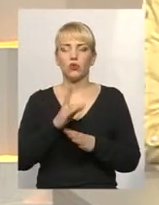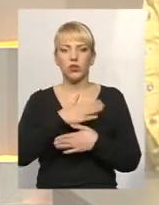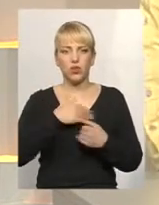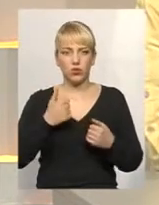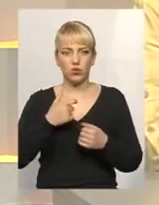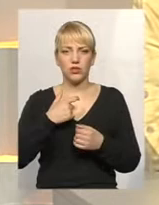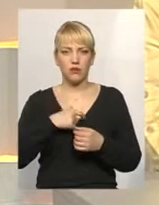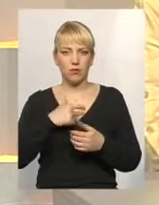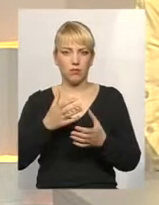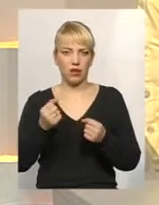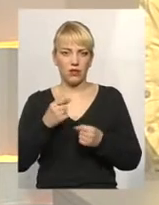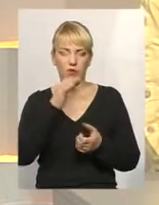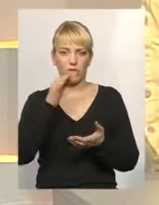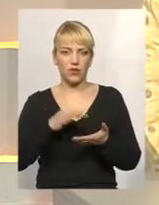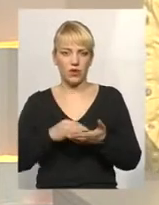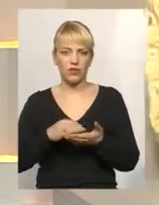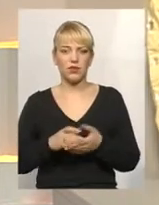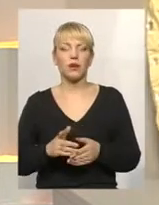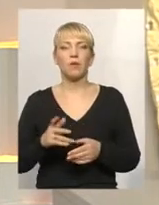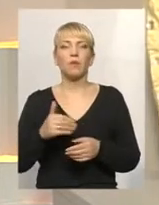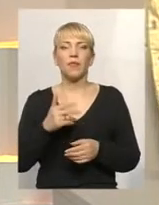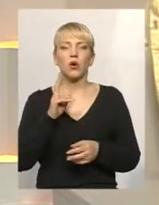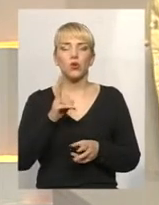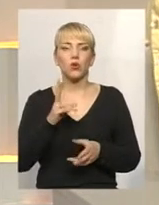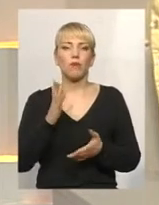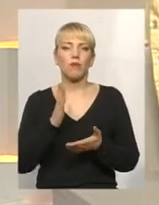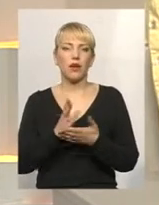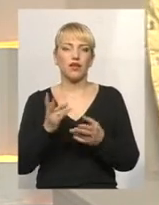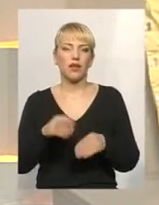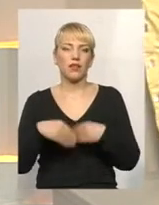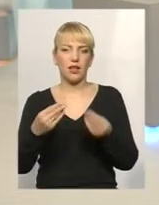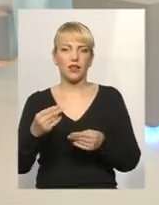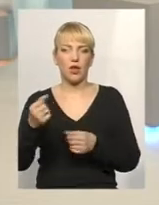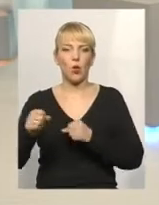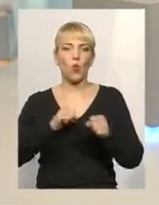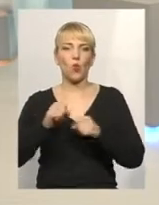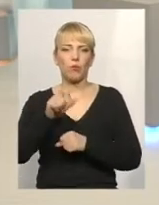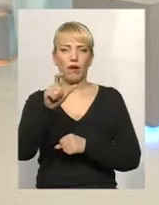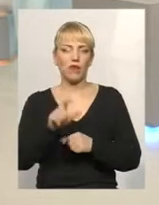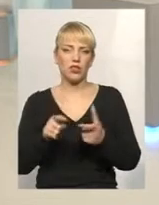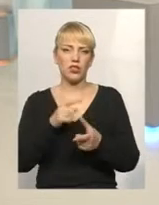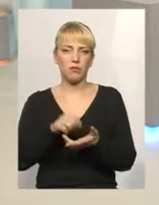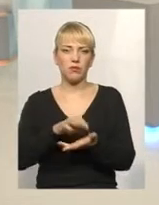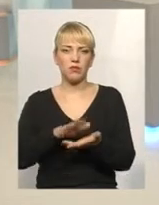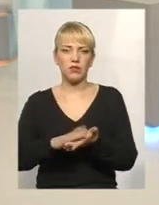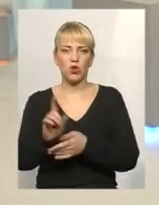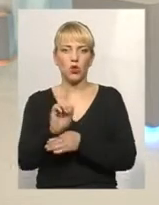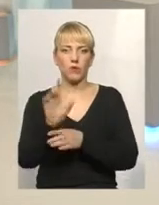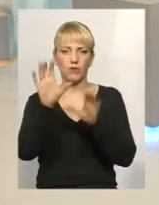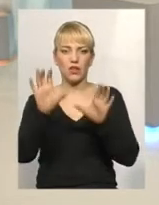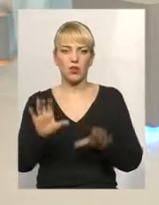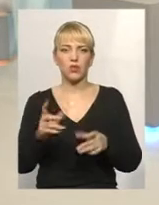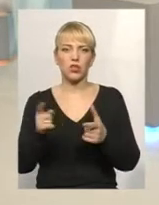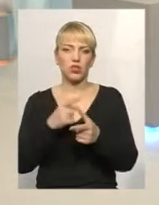буде чимало. Хто має надати управителя, і чи прописані ці норми в законодавстві, чи є вже механізм